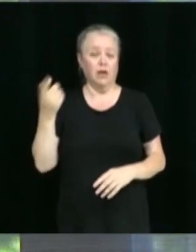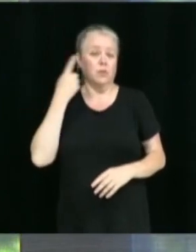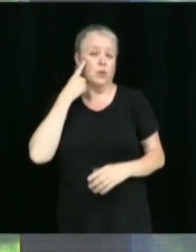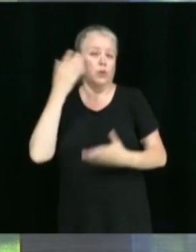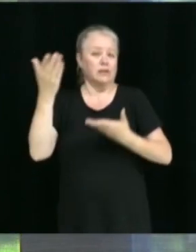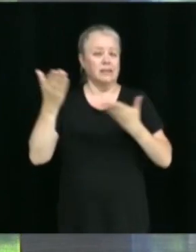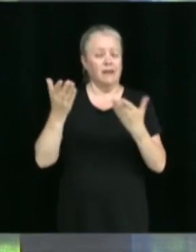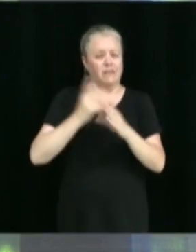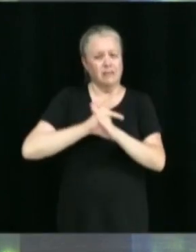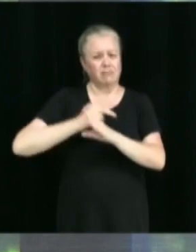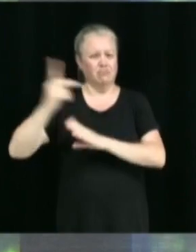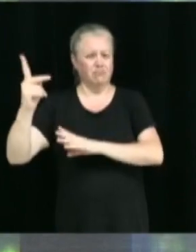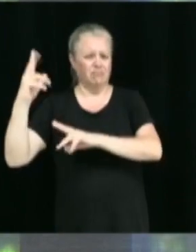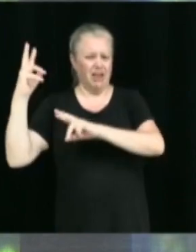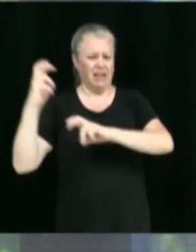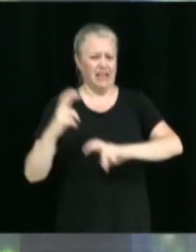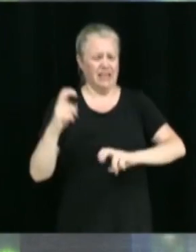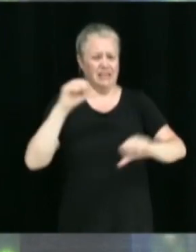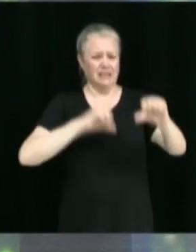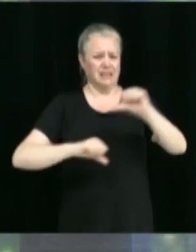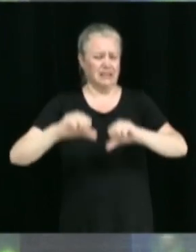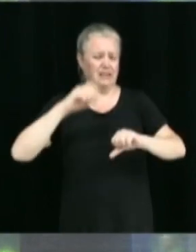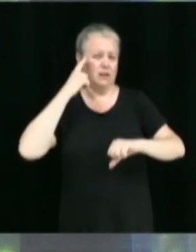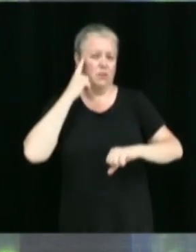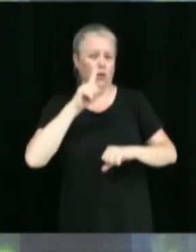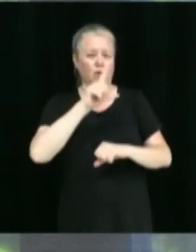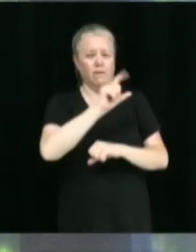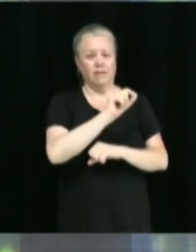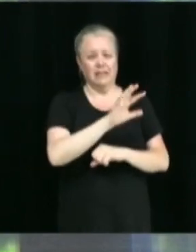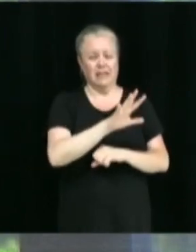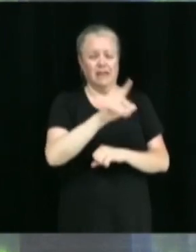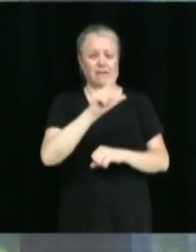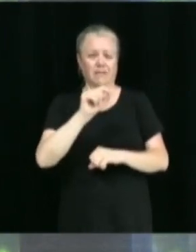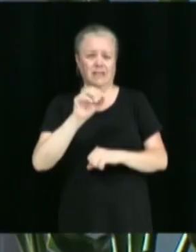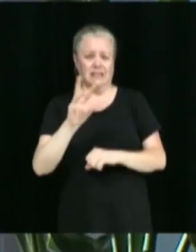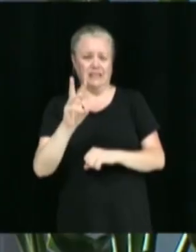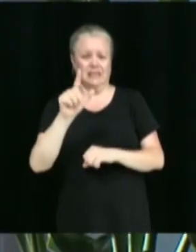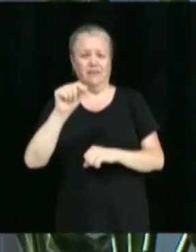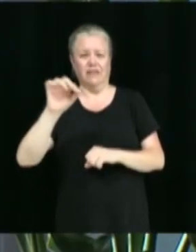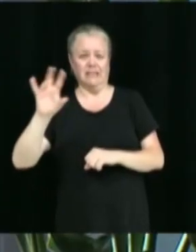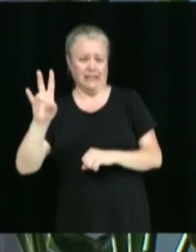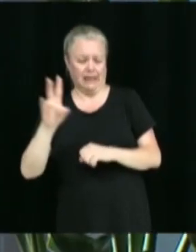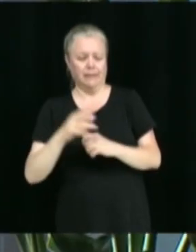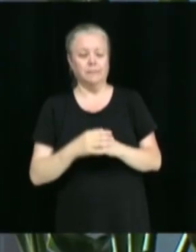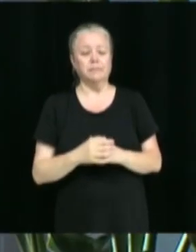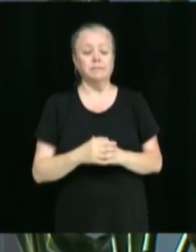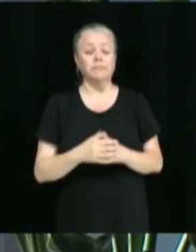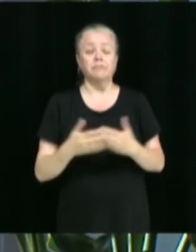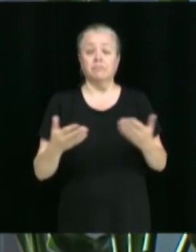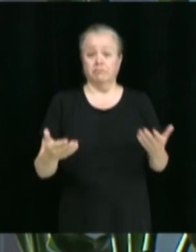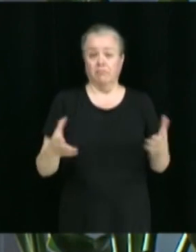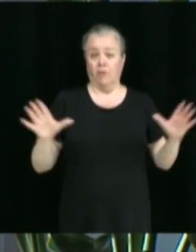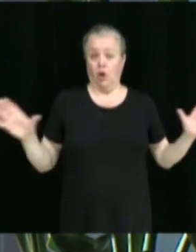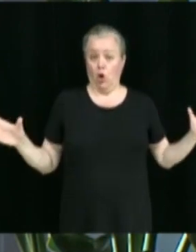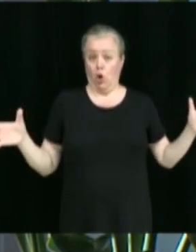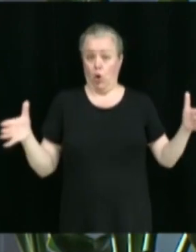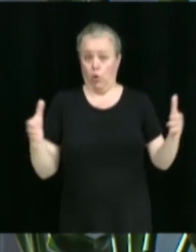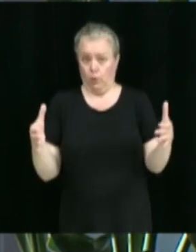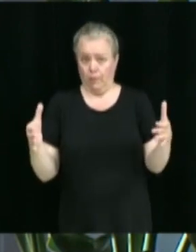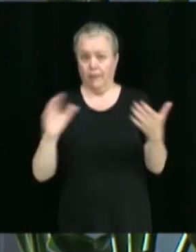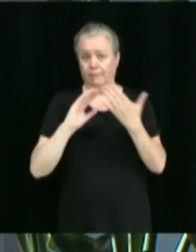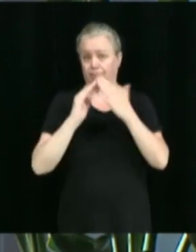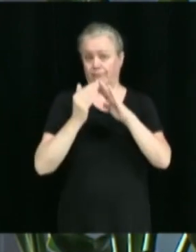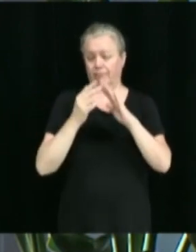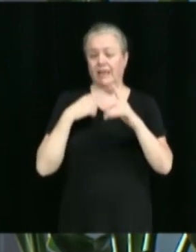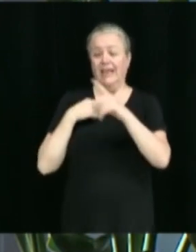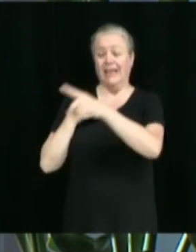professionnels d'analyse de laboratoire pour 25, 26, 27. Il s'agit de confier dans le cadre d'un regroupement intermunicipal à la